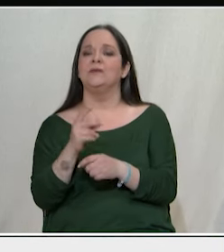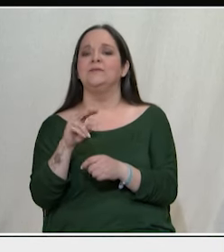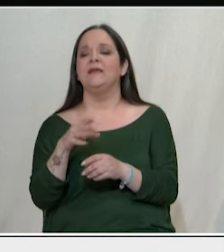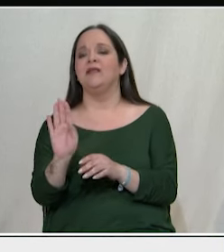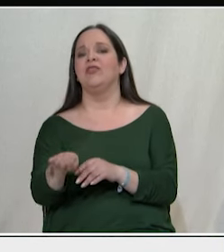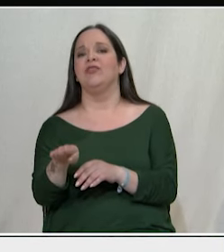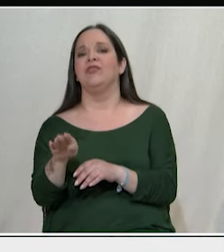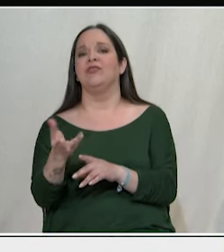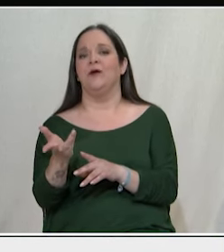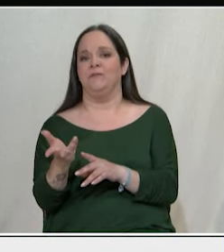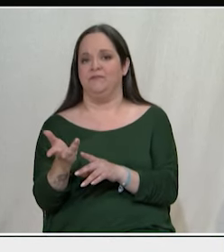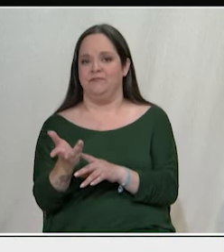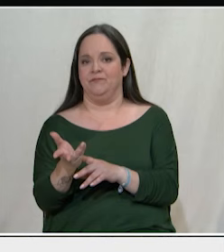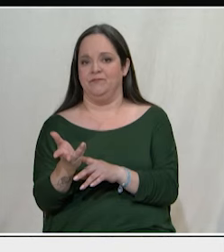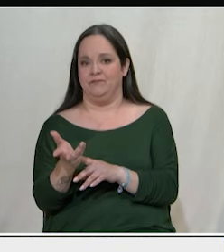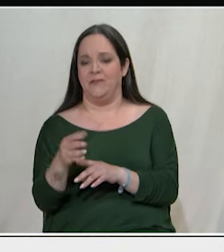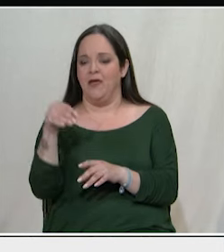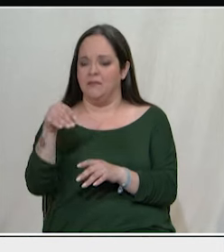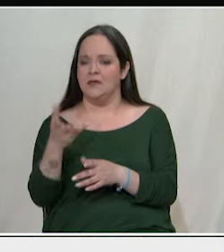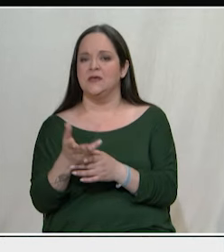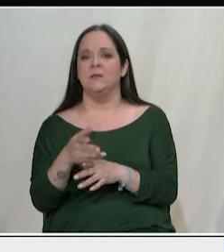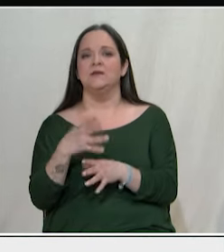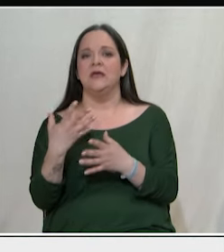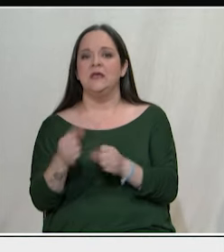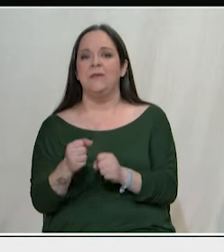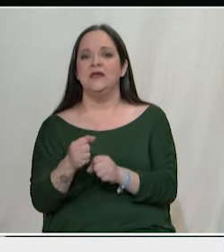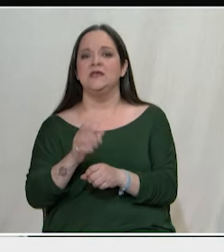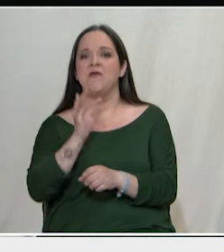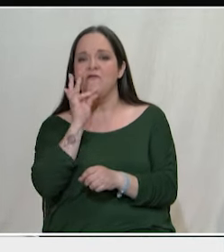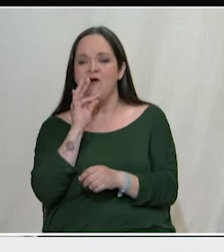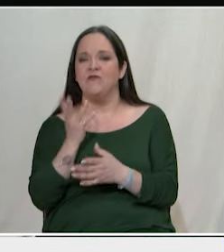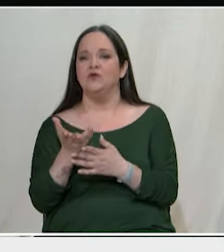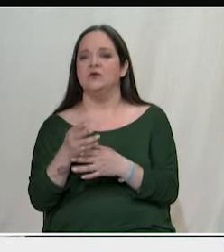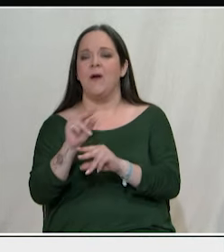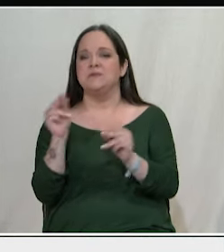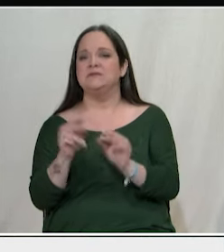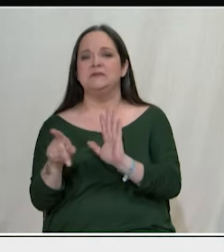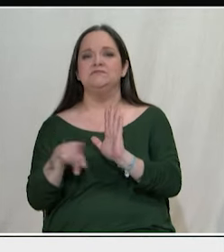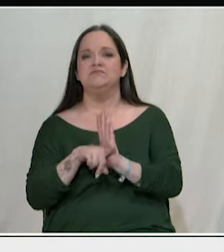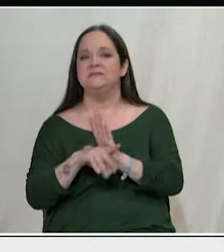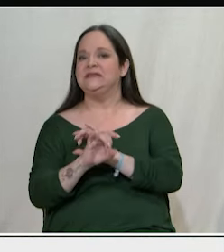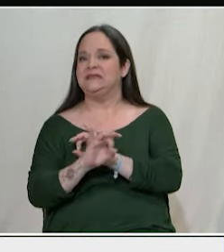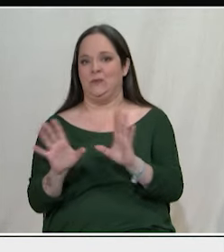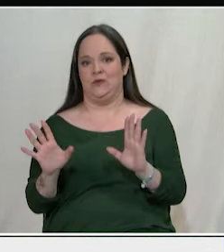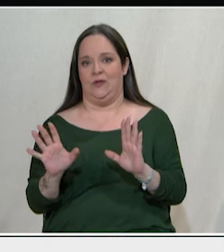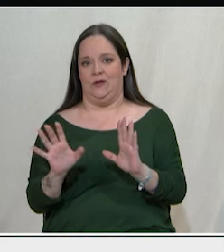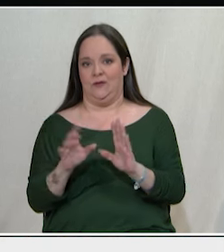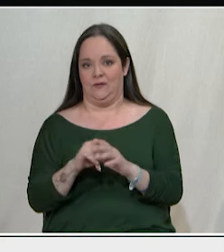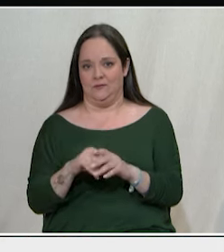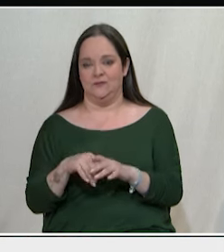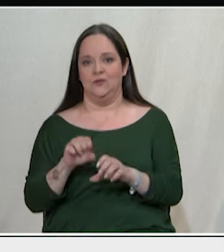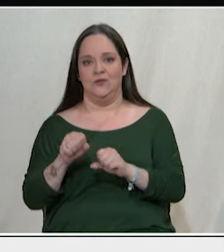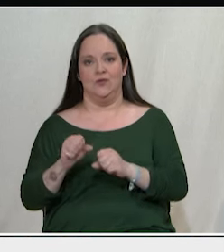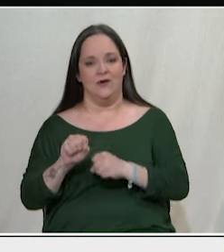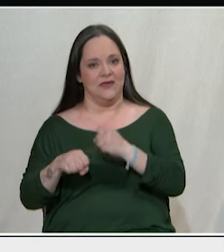κατηγορίας για να καλλιεργείται ο φόβος, η διαίρεση και η αναποτελεσματικότητα του εργατικού